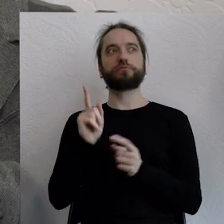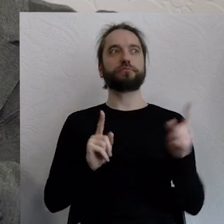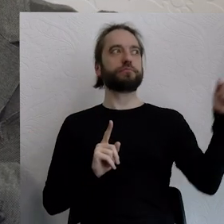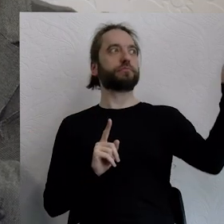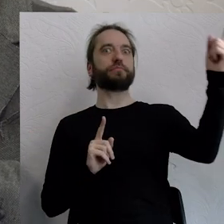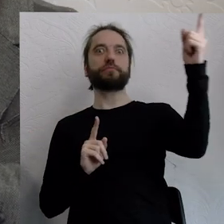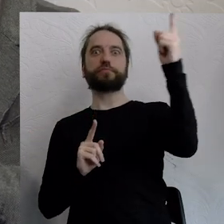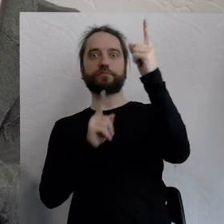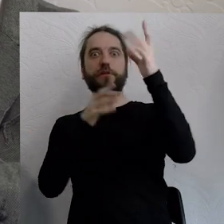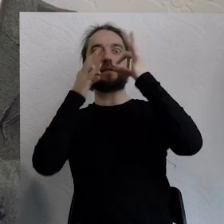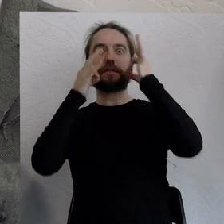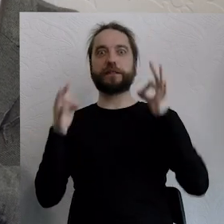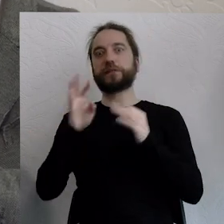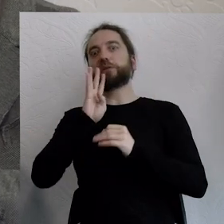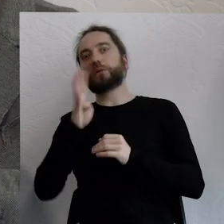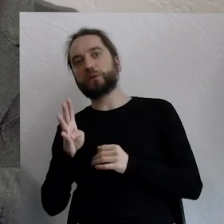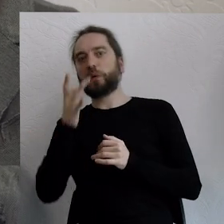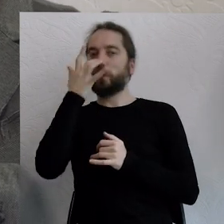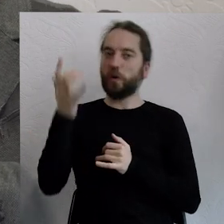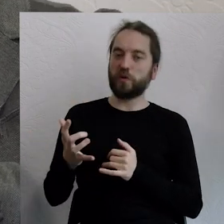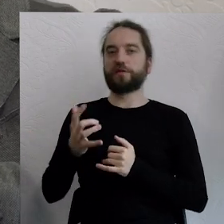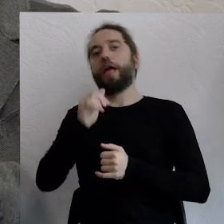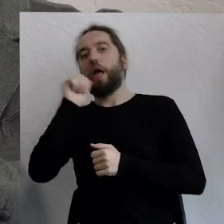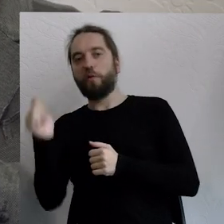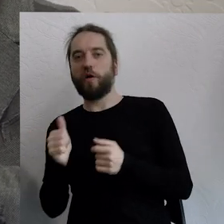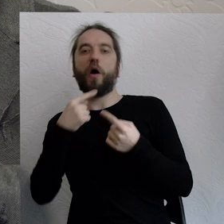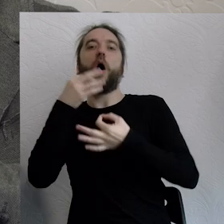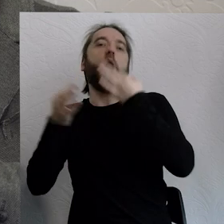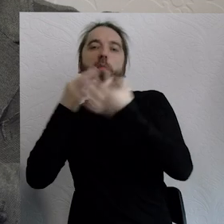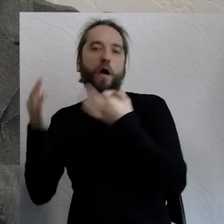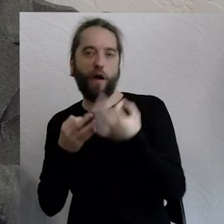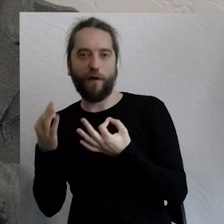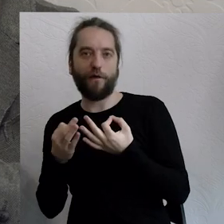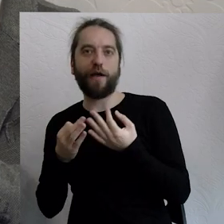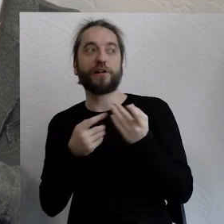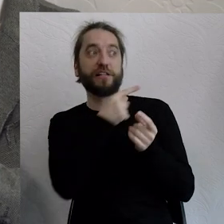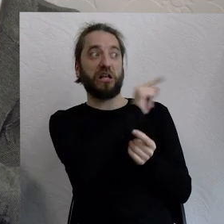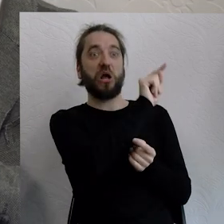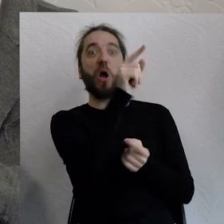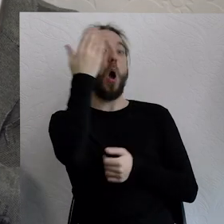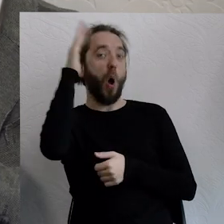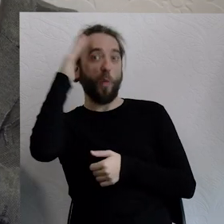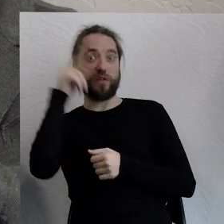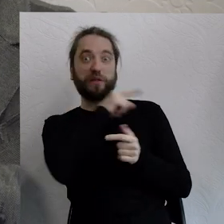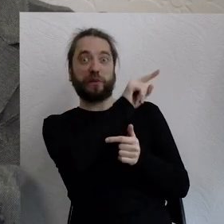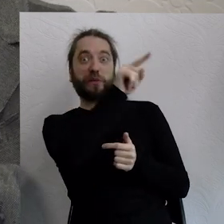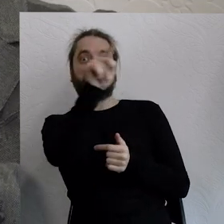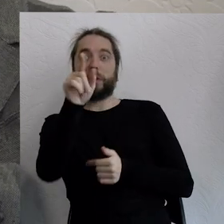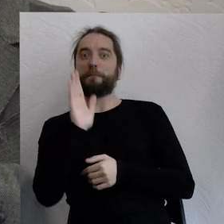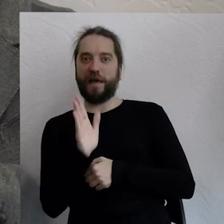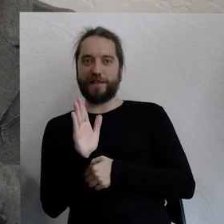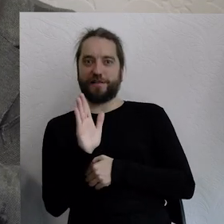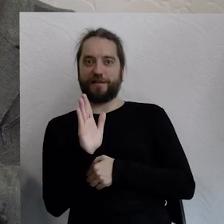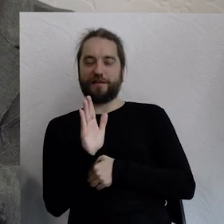ale Chiny, ale India, ale Stany, ale Rosja, ale Europa. I tych onych będzie dużo i wszyscy dla wszystkich będą onymi. A